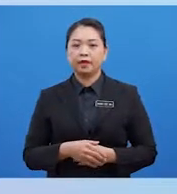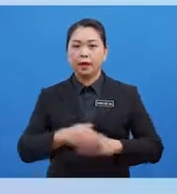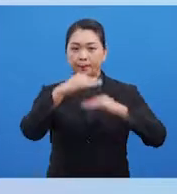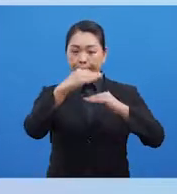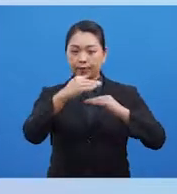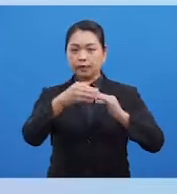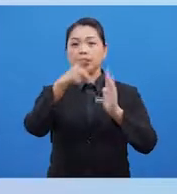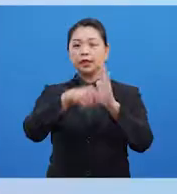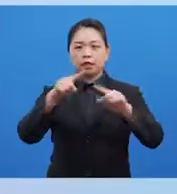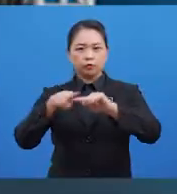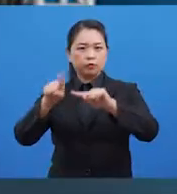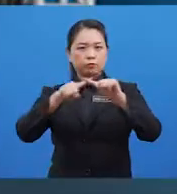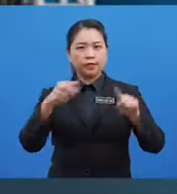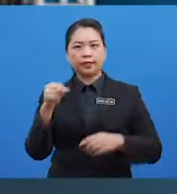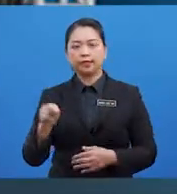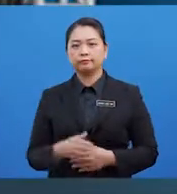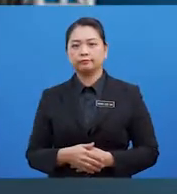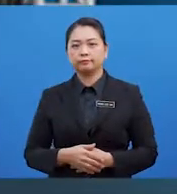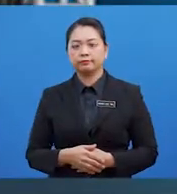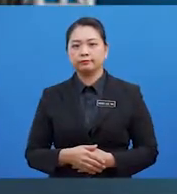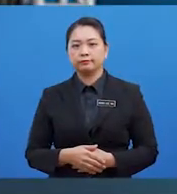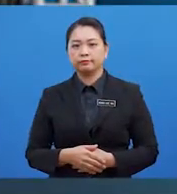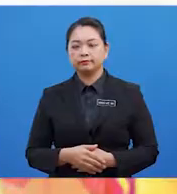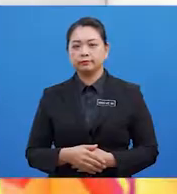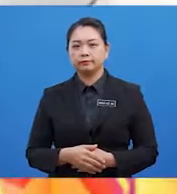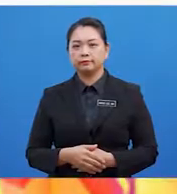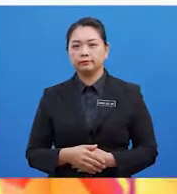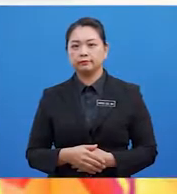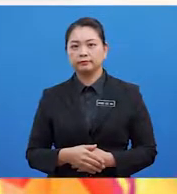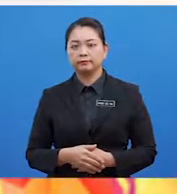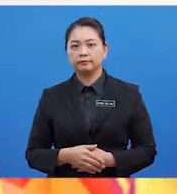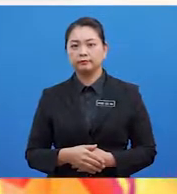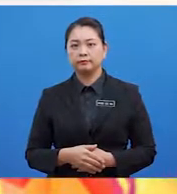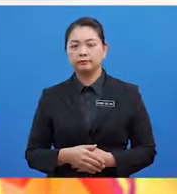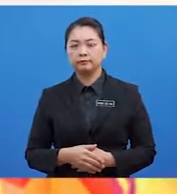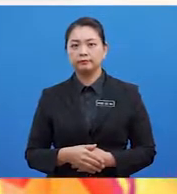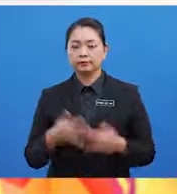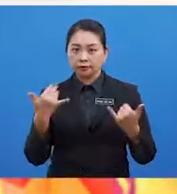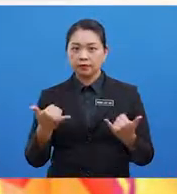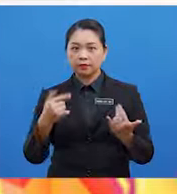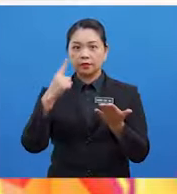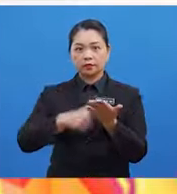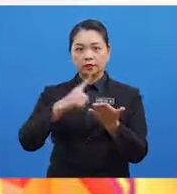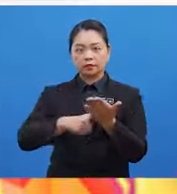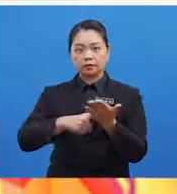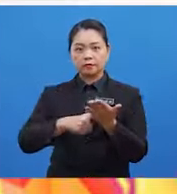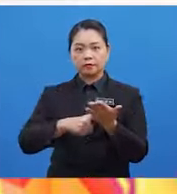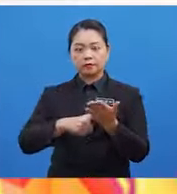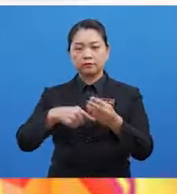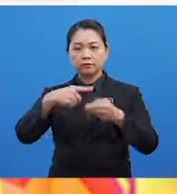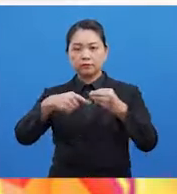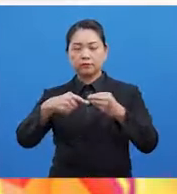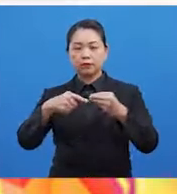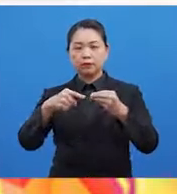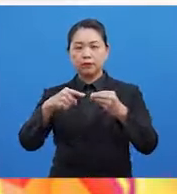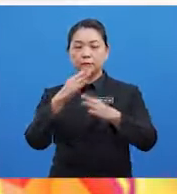kepelbagaian Seterusnya Kita akan meneruskan pembelajaran Bagi membincangkan Mengenai perkembangan